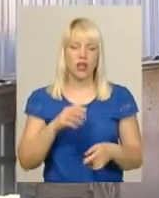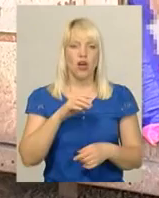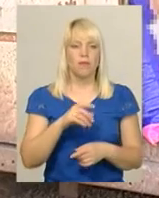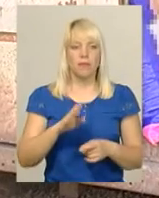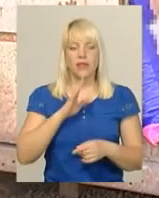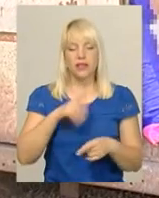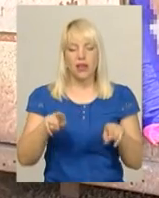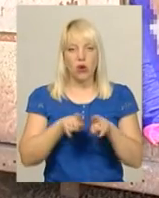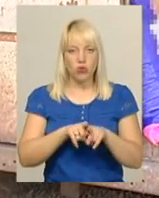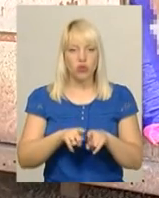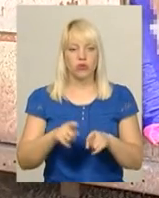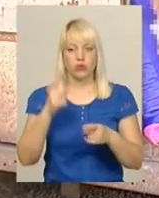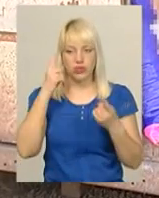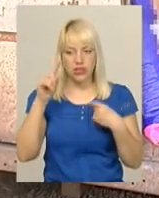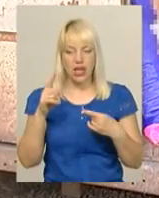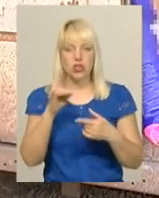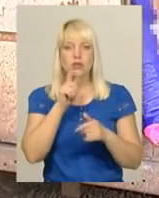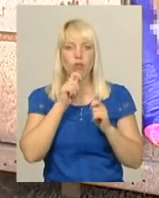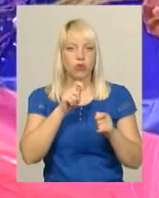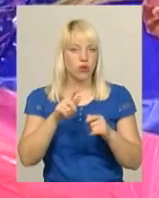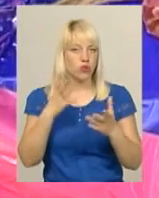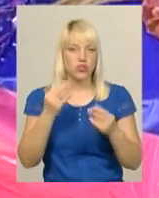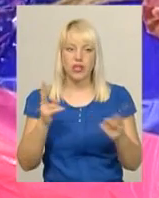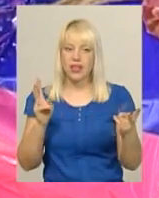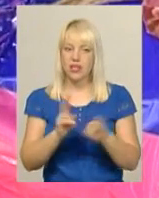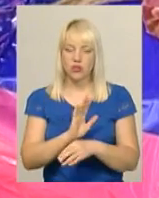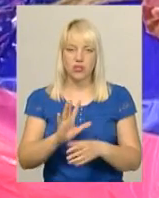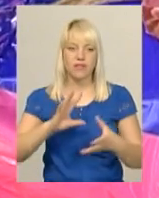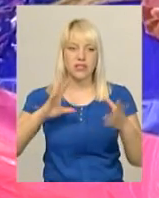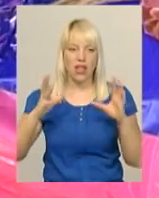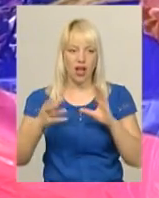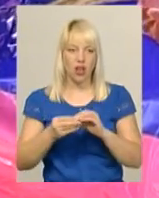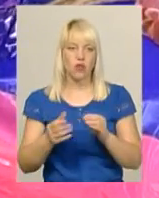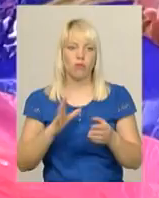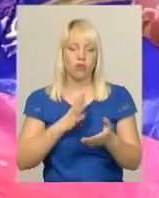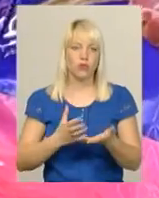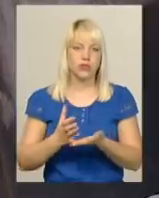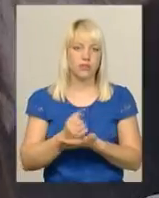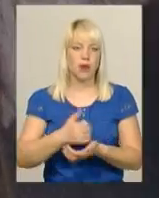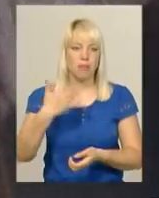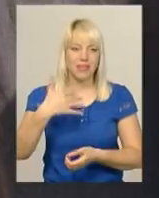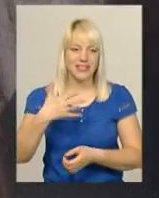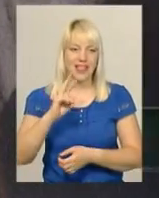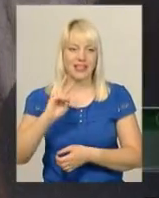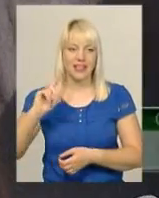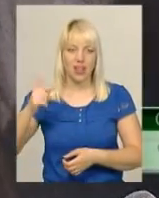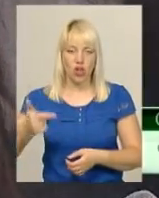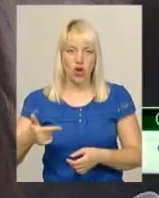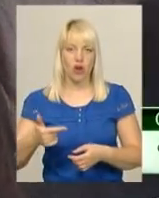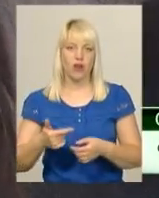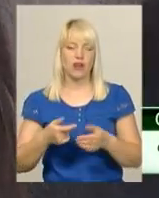такої ідеї з подарунками ще не зустрічала. Загалом на весіллі назбирали 50 кілограмів корму для собак. Це перший наш